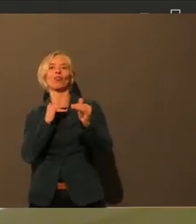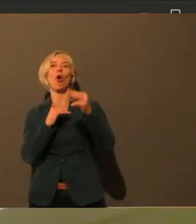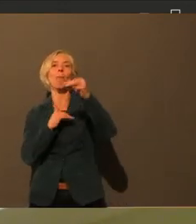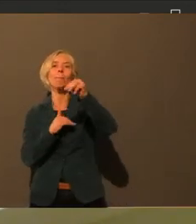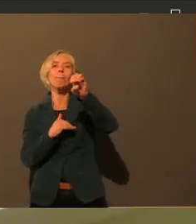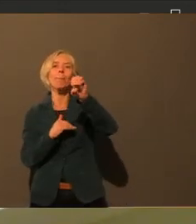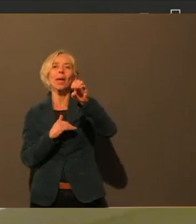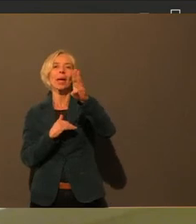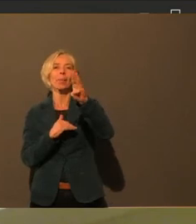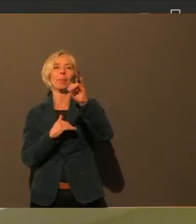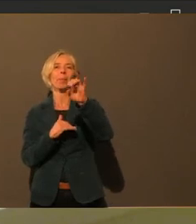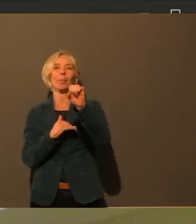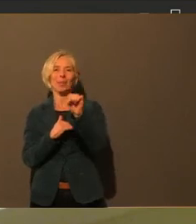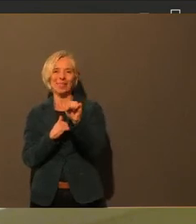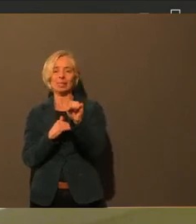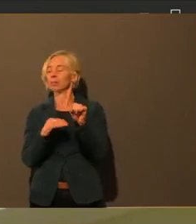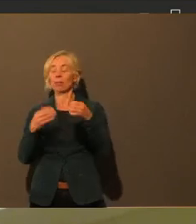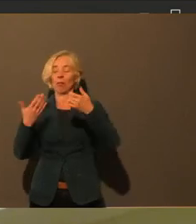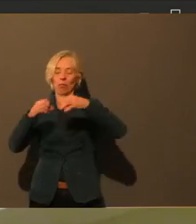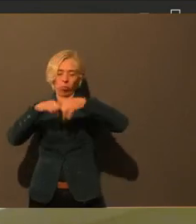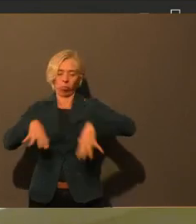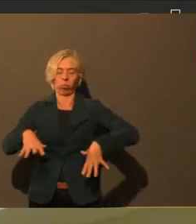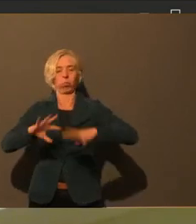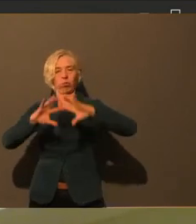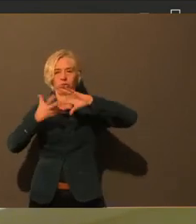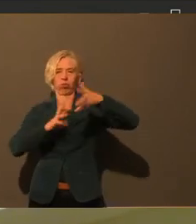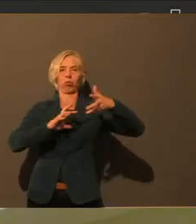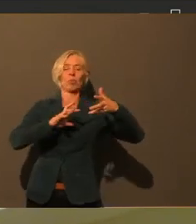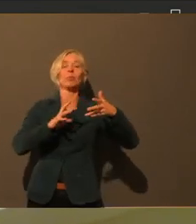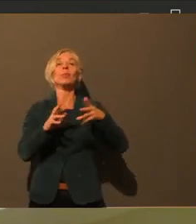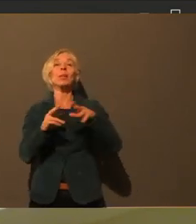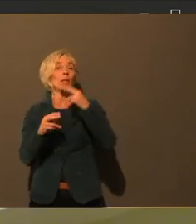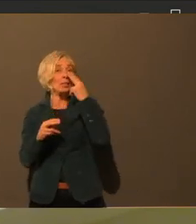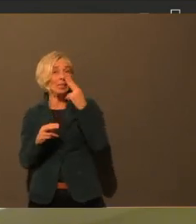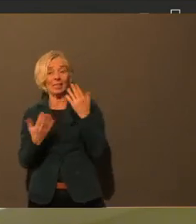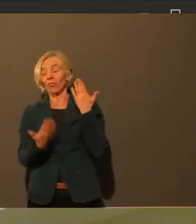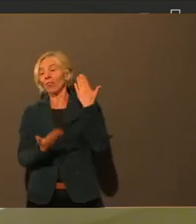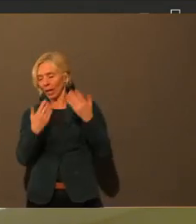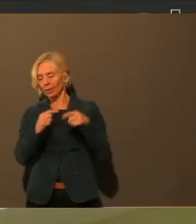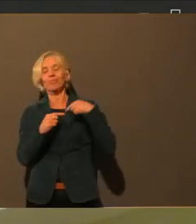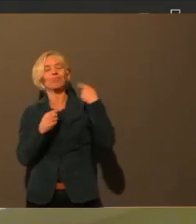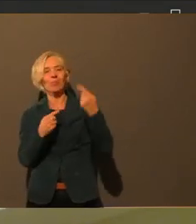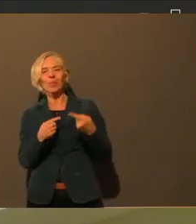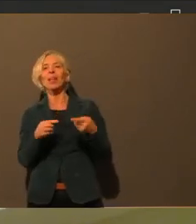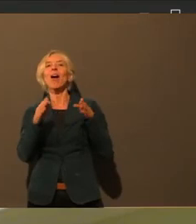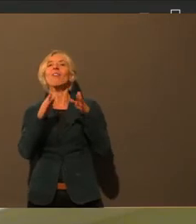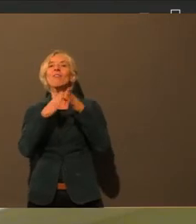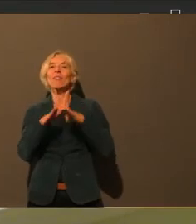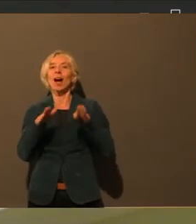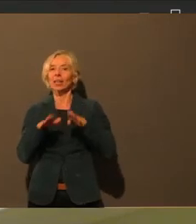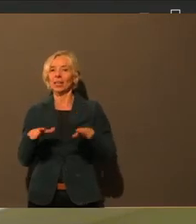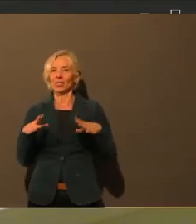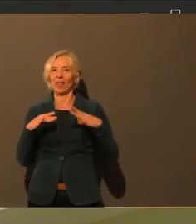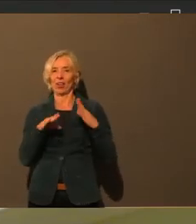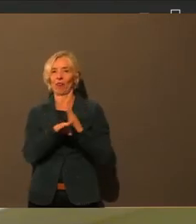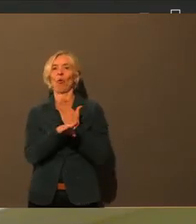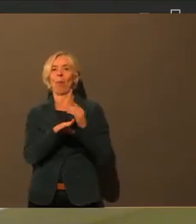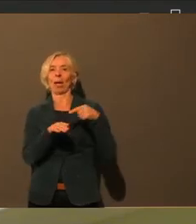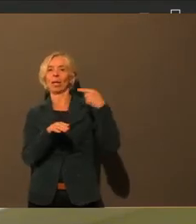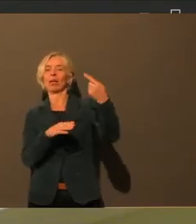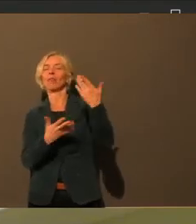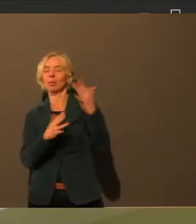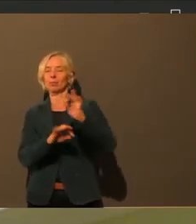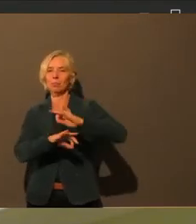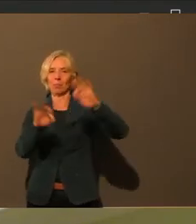überzeugt, auch gut klappt und die Infrastruktur auf der Seite passend steht. Unterstreichen möchte ich aber, dass das